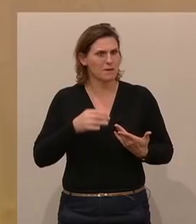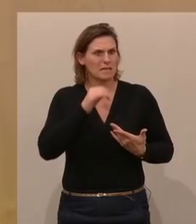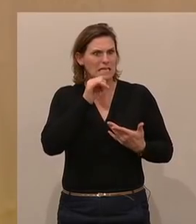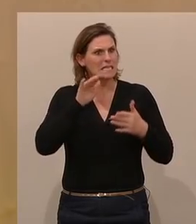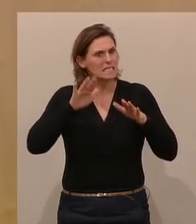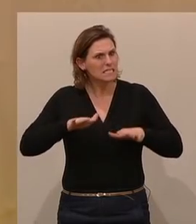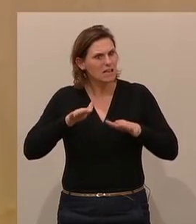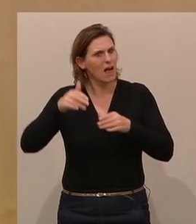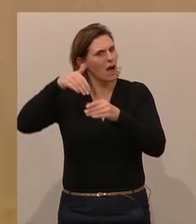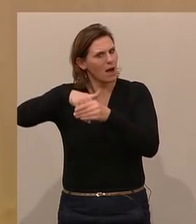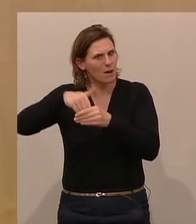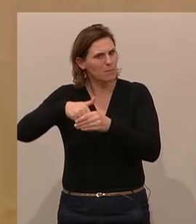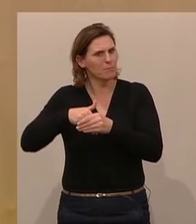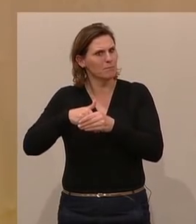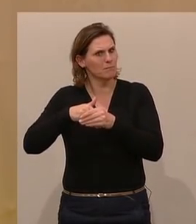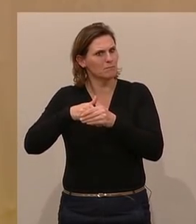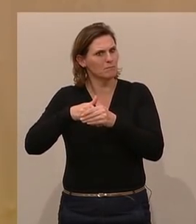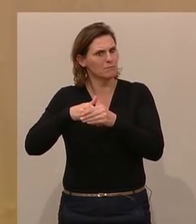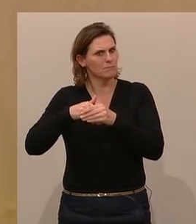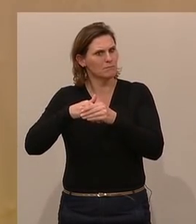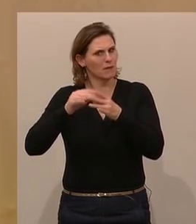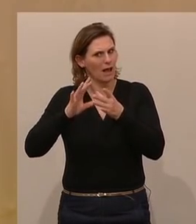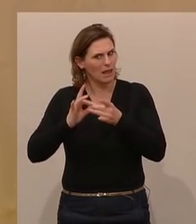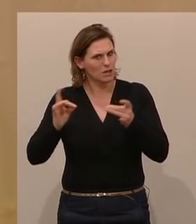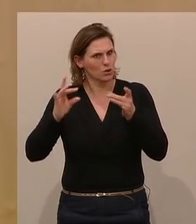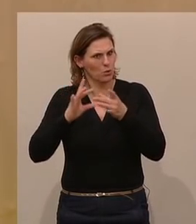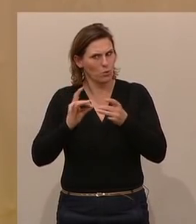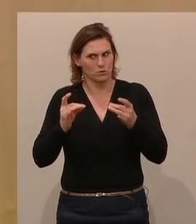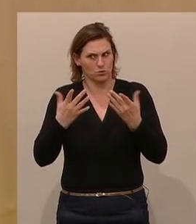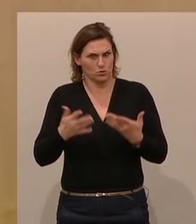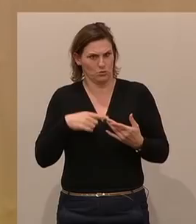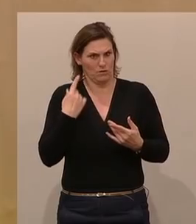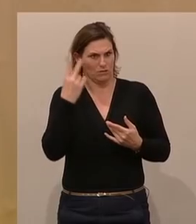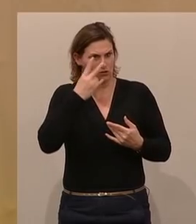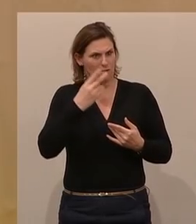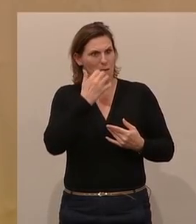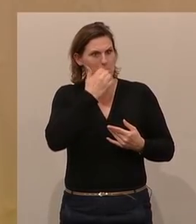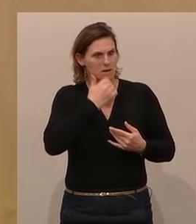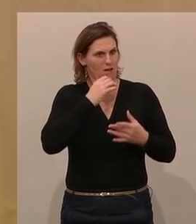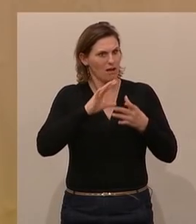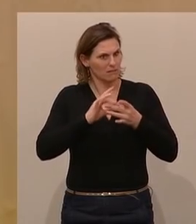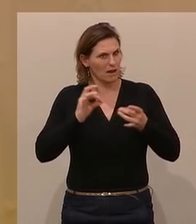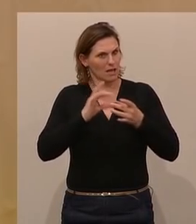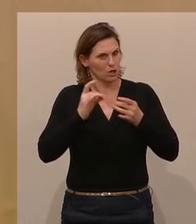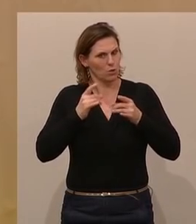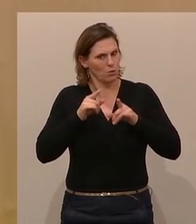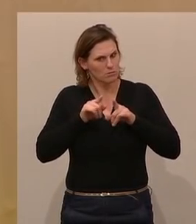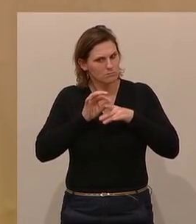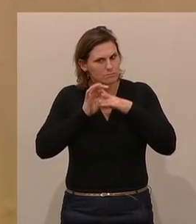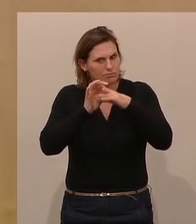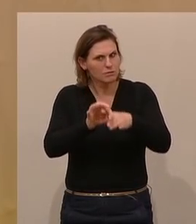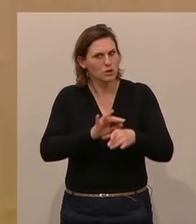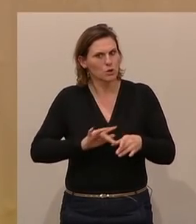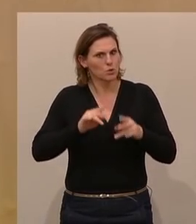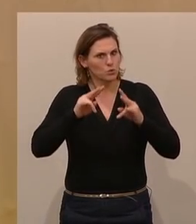Islam als solches, wenn es verstanden wird als Religion, so wie es wir verstehen als private Religionsausübung, die gedeckt ist von